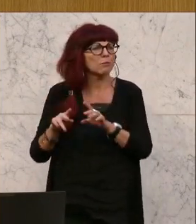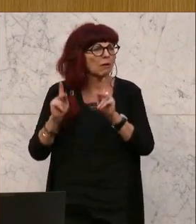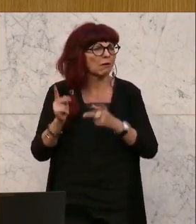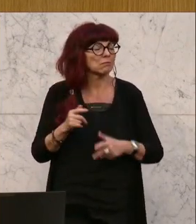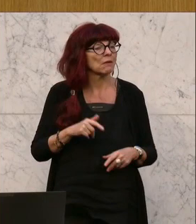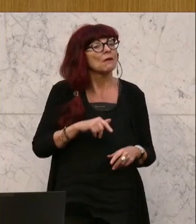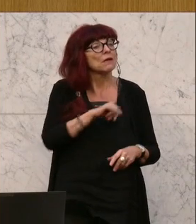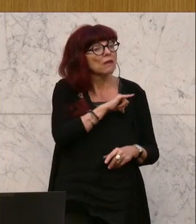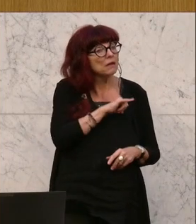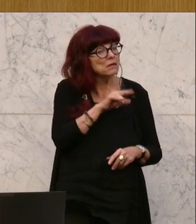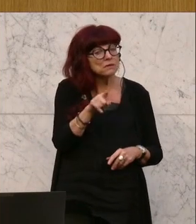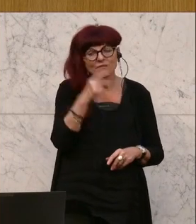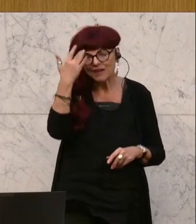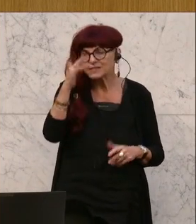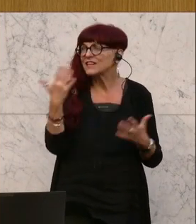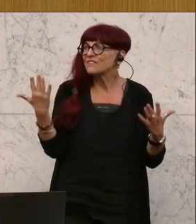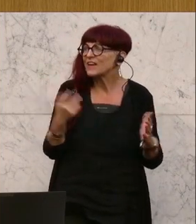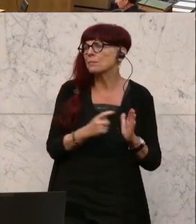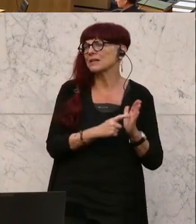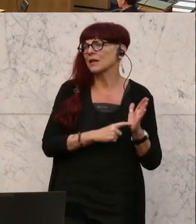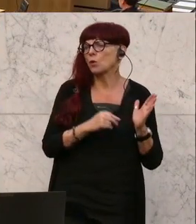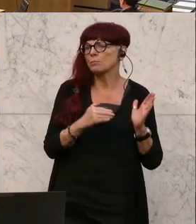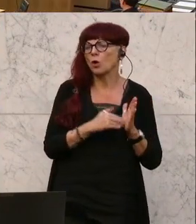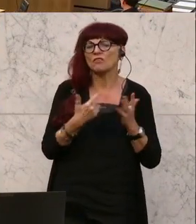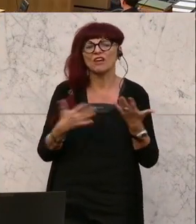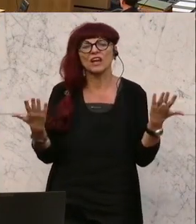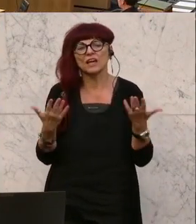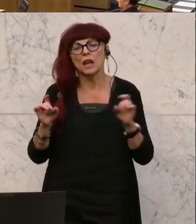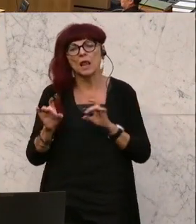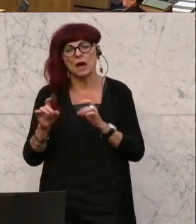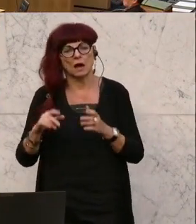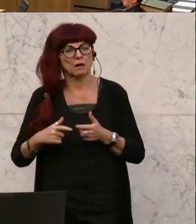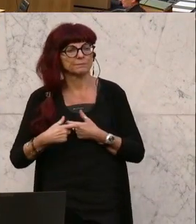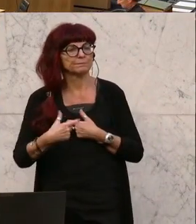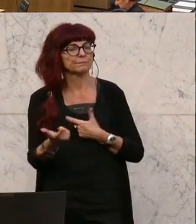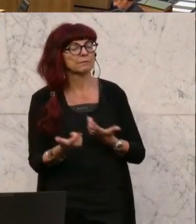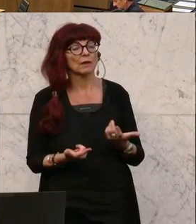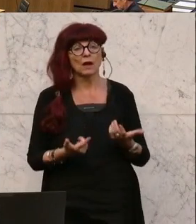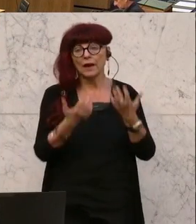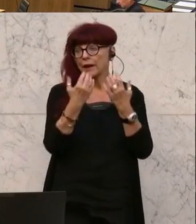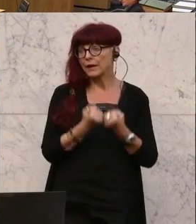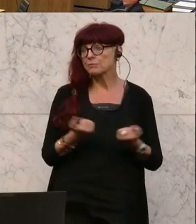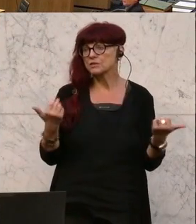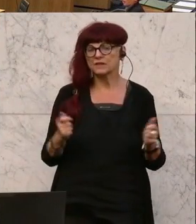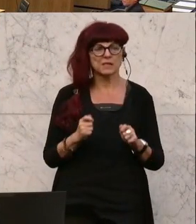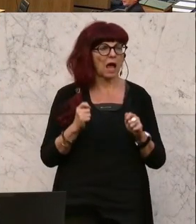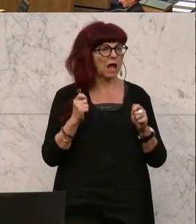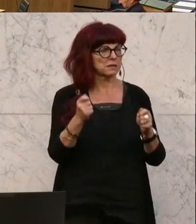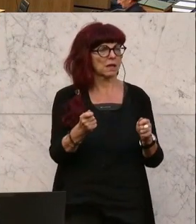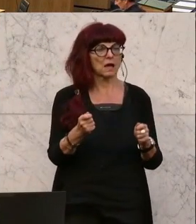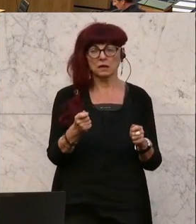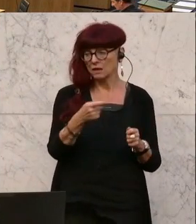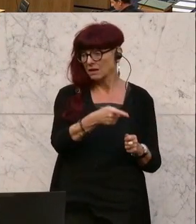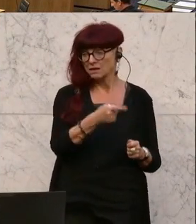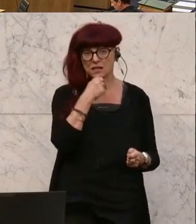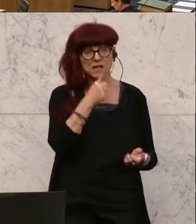welchen Voraussetzungen kann ich welchen Lehrgang machen. Heraus kommt ein Antrag, wo man sagt, den will man ablehnen,